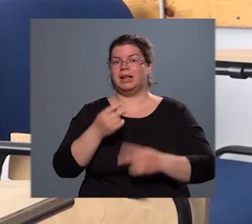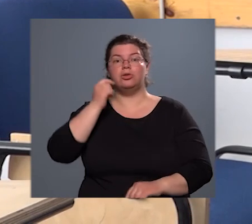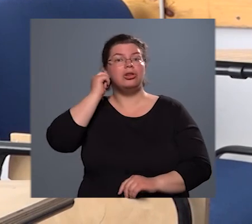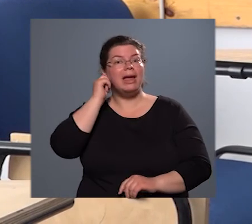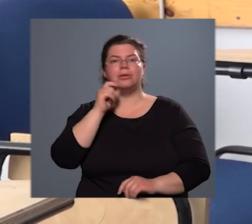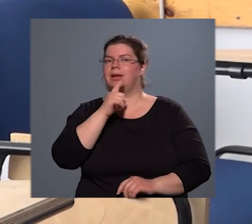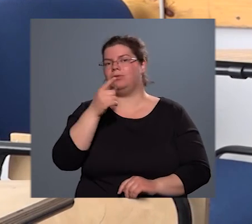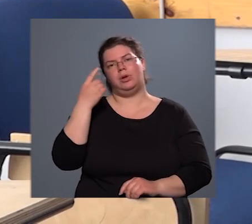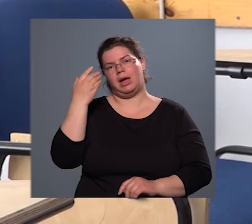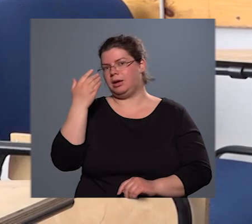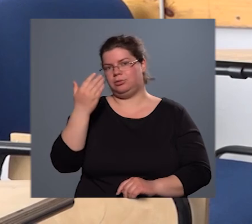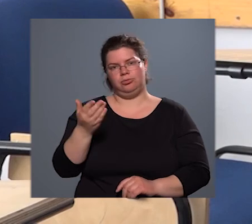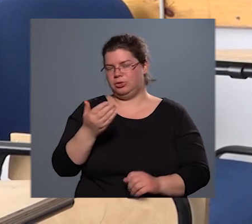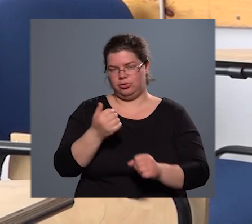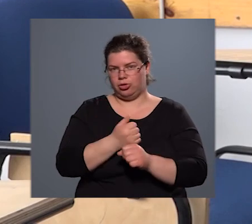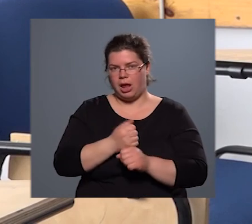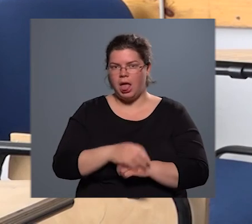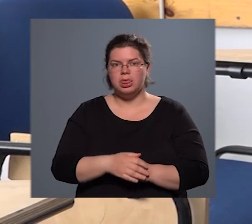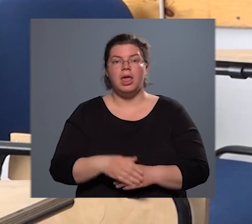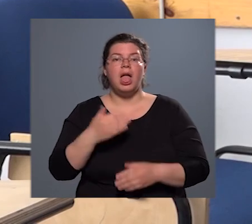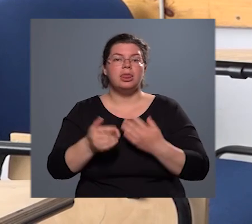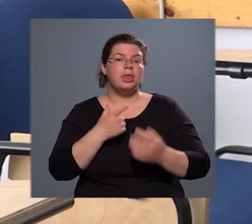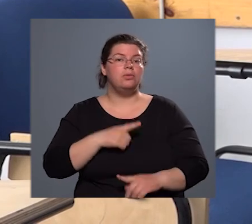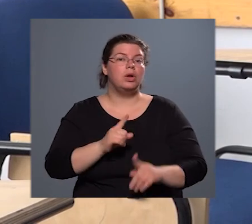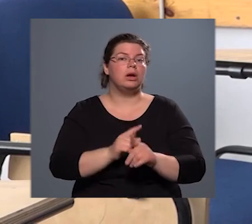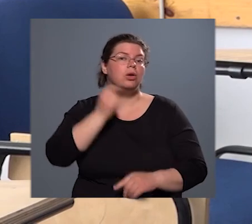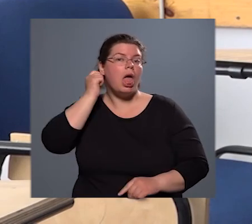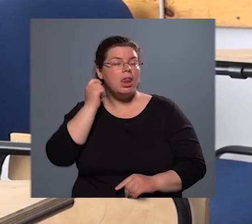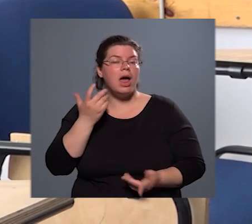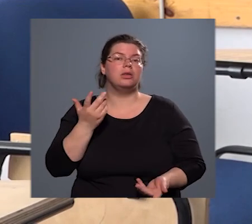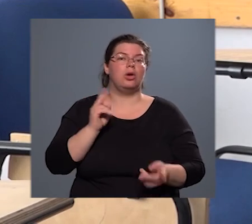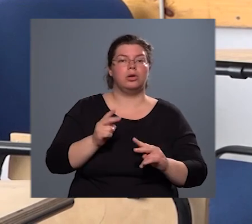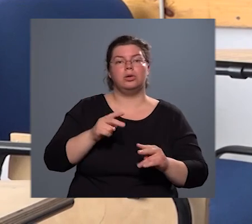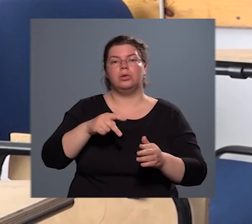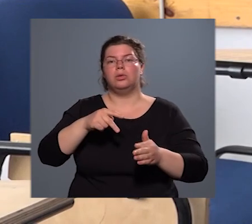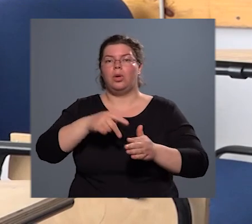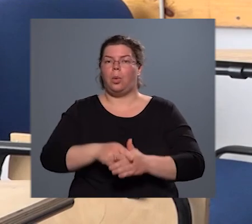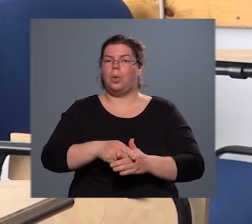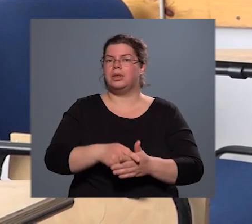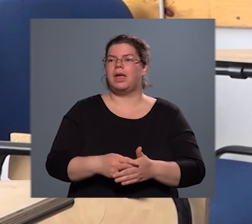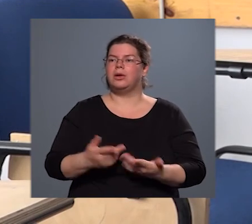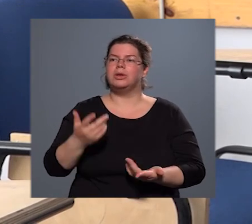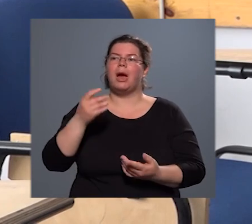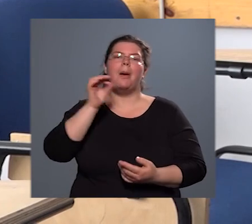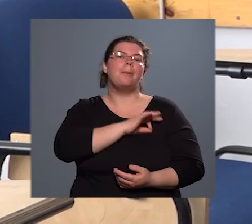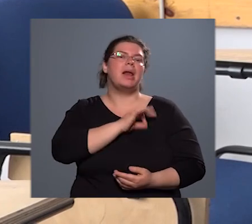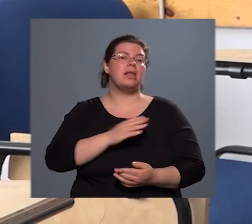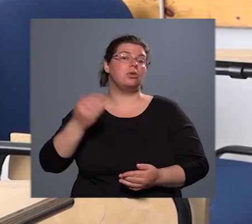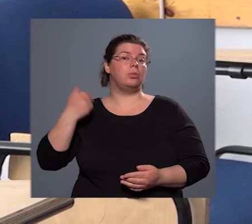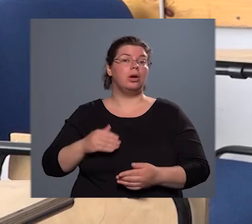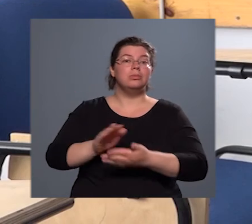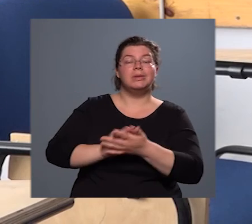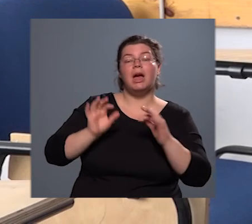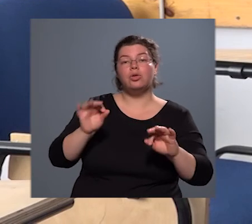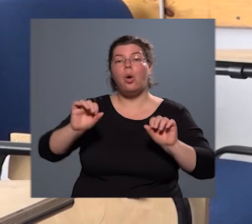fogják tudni megcsinálni. Tehát eddig voltak olyan lányok, akik ültek hátul a barátjuk mögött, és akkor hú, milyen jó a motorozás,